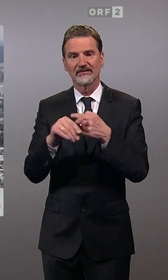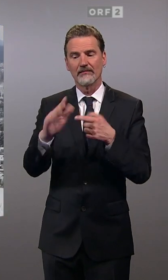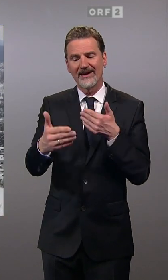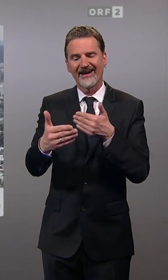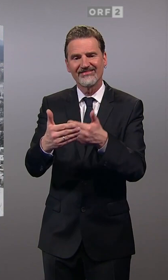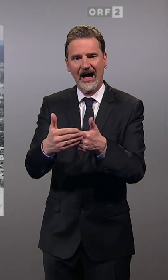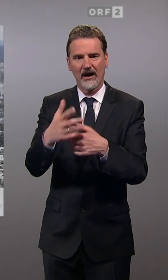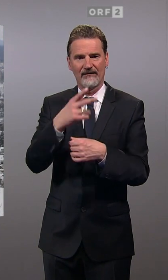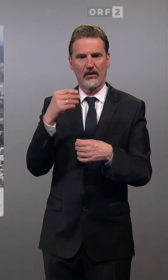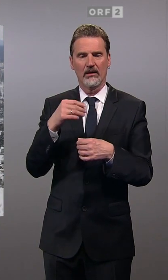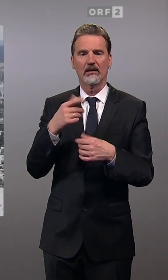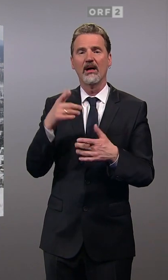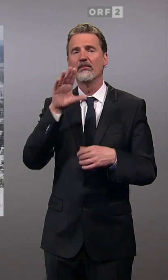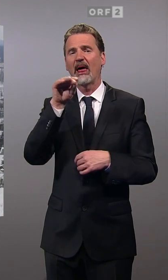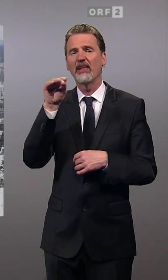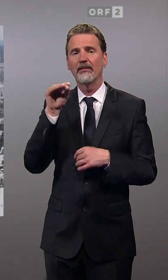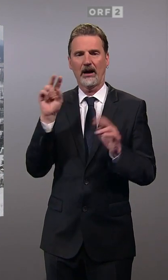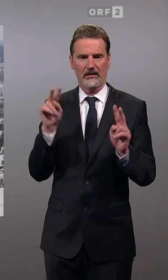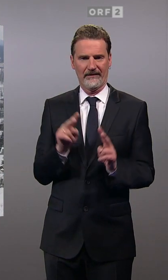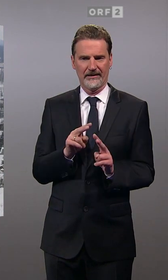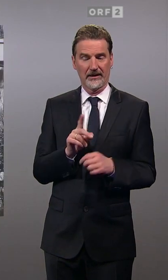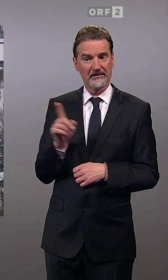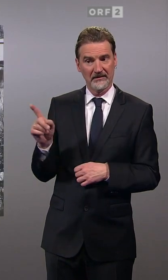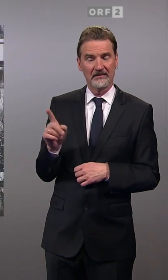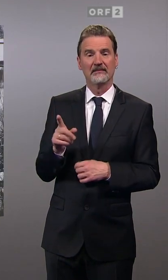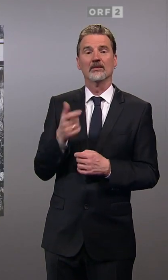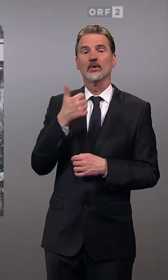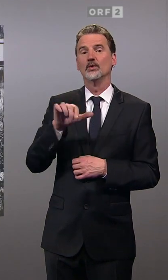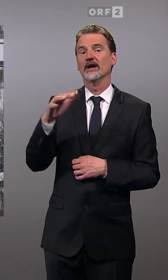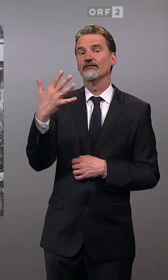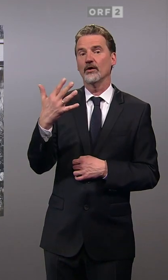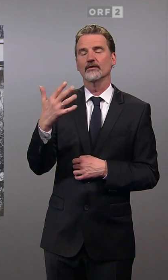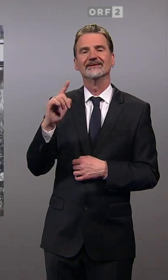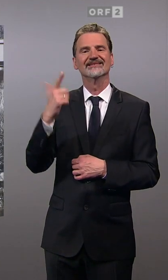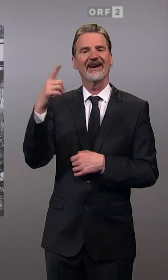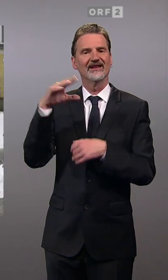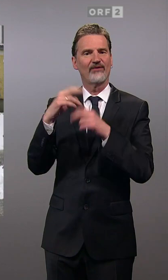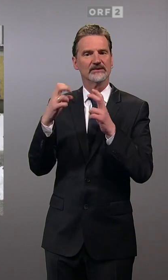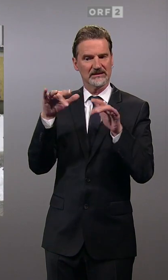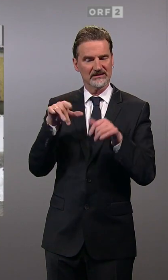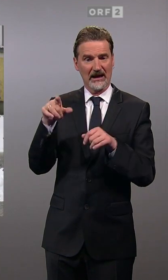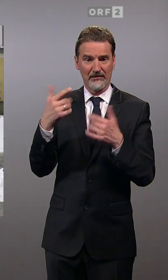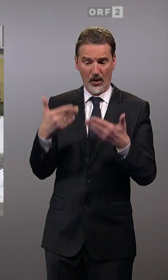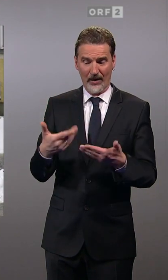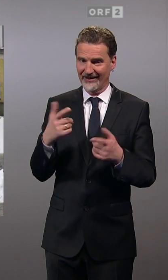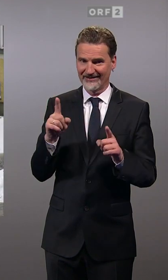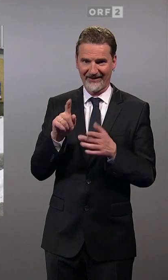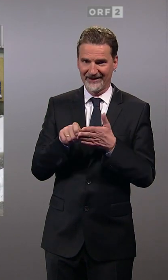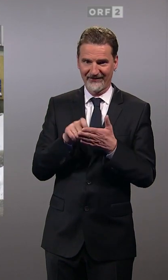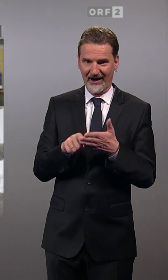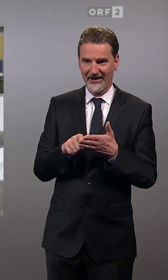Die Gemeinde weist auch rund 500 Zweitwohnsitzer auf. Sie dürfen ja heuer nicht wählen. Wahlberechtigt sind hier übrigens